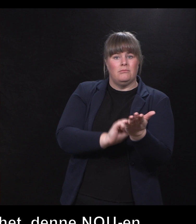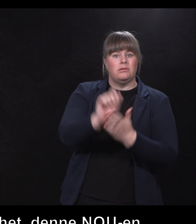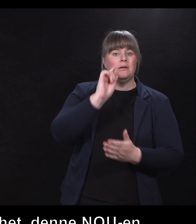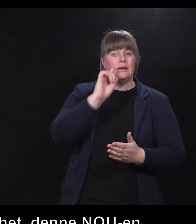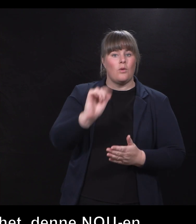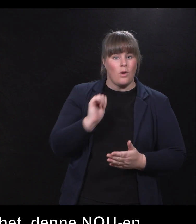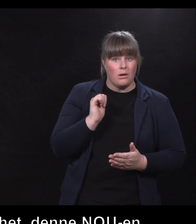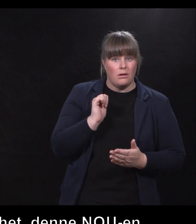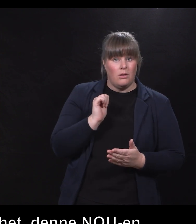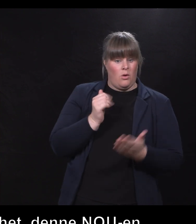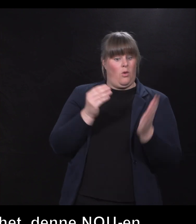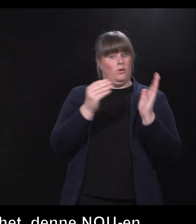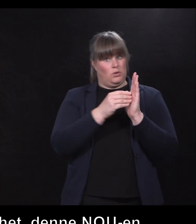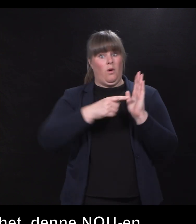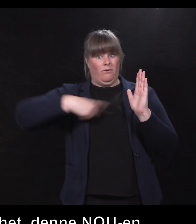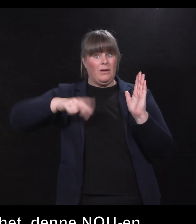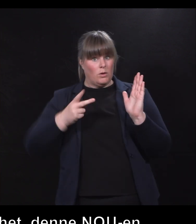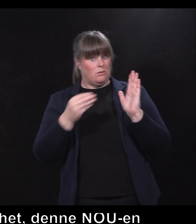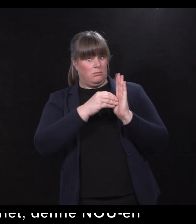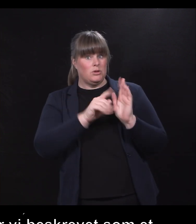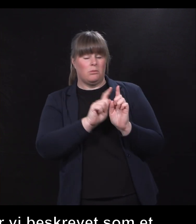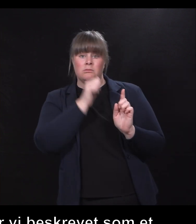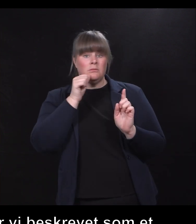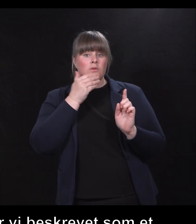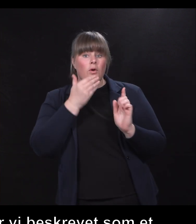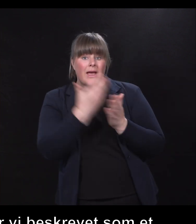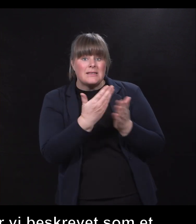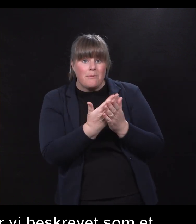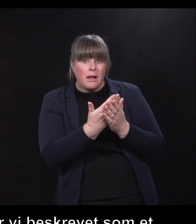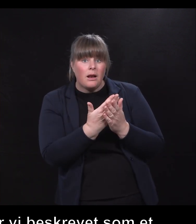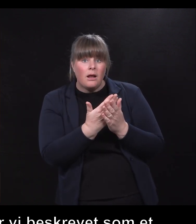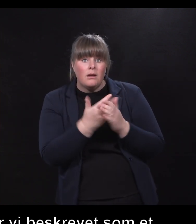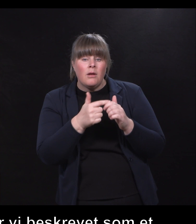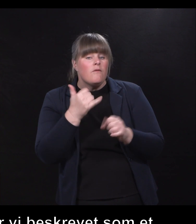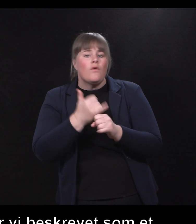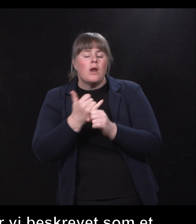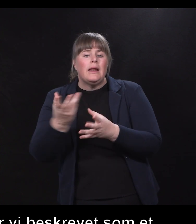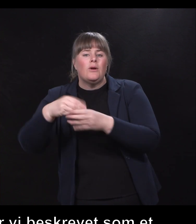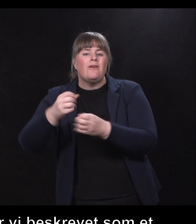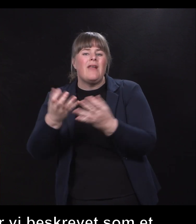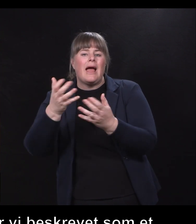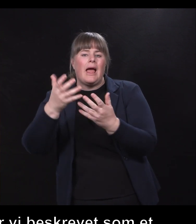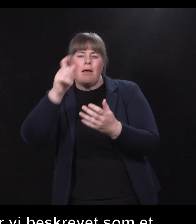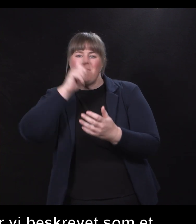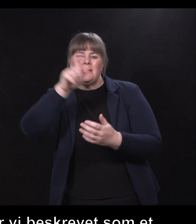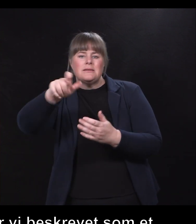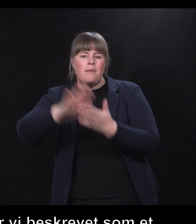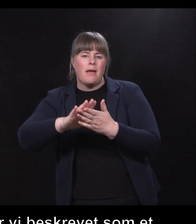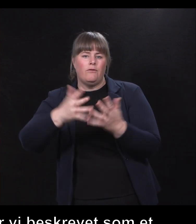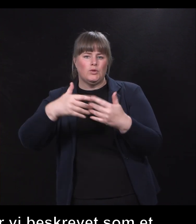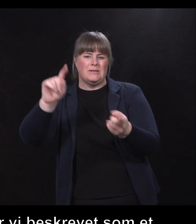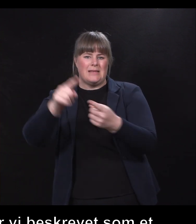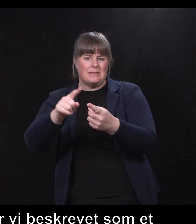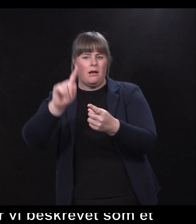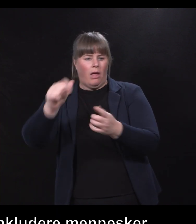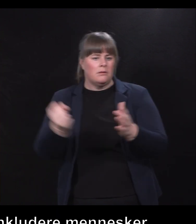hvordan man kan inkludere flere mennesker med funksjonsnedsettelser inn i høyere utdanning. Og et av tiltakene som er foreslått der, er